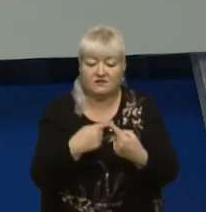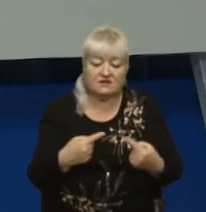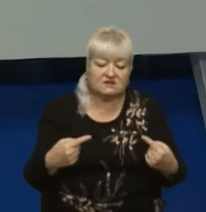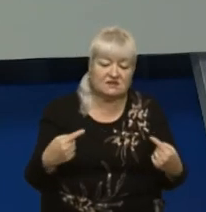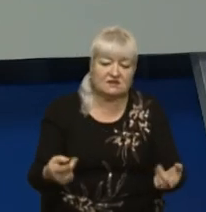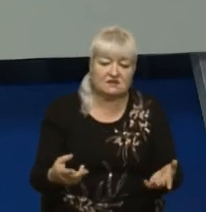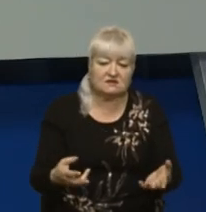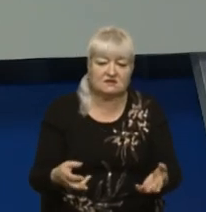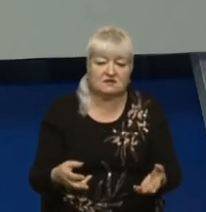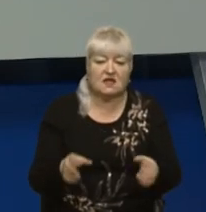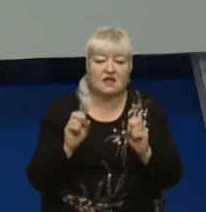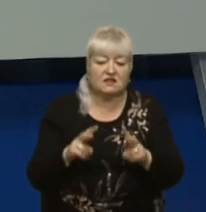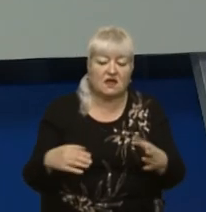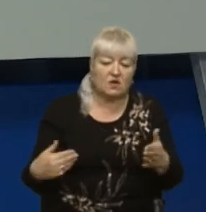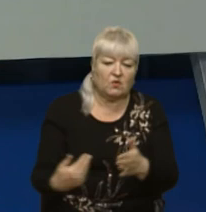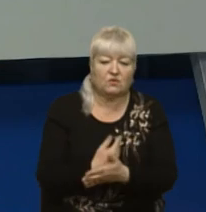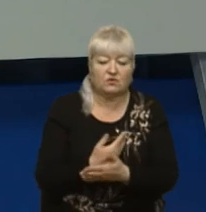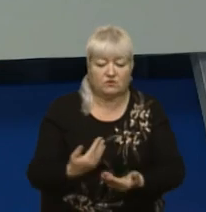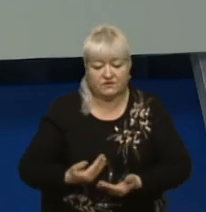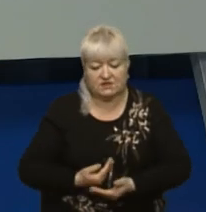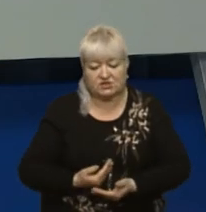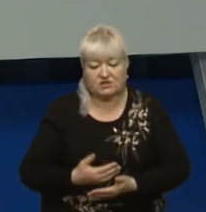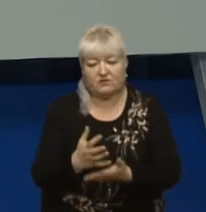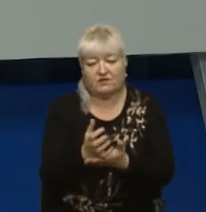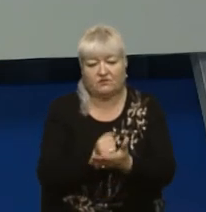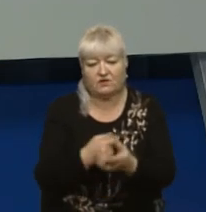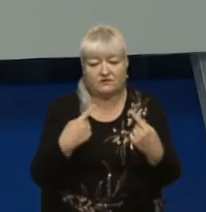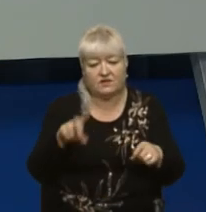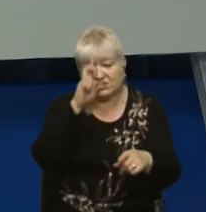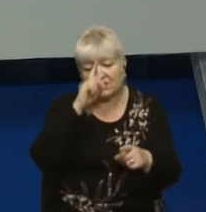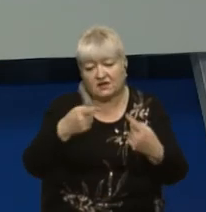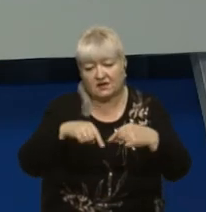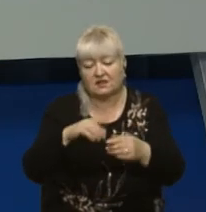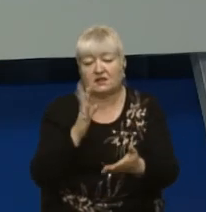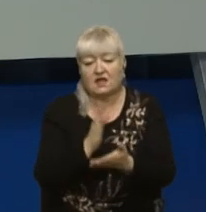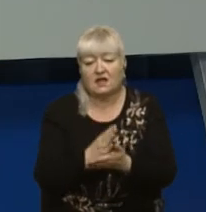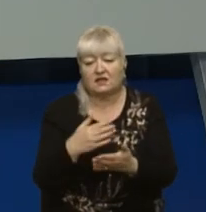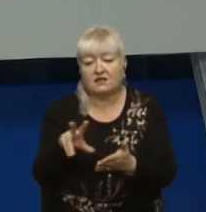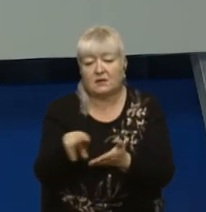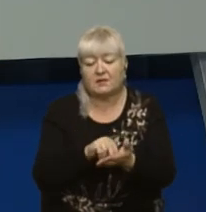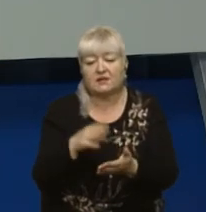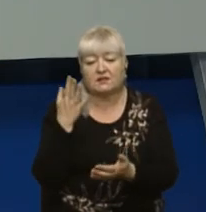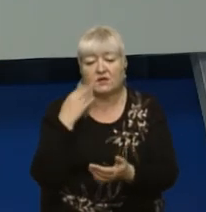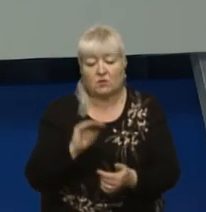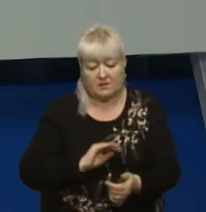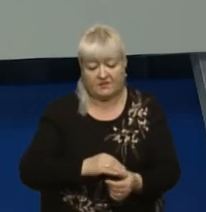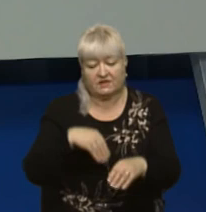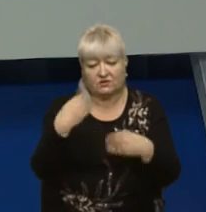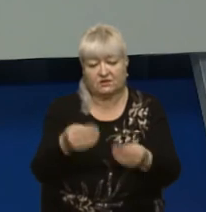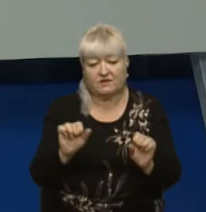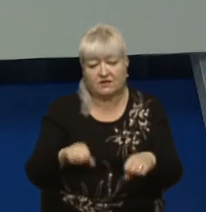як оновлювався житловий фонд в інших країнах. Є приклади, коли приватному інвестору давали можливість забудувати,